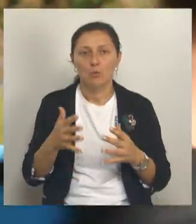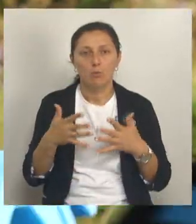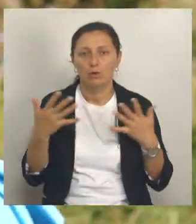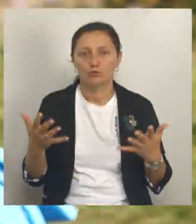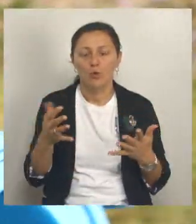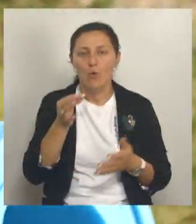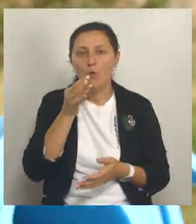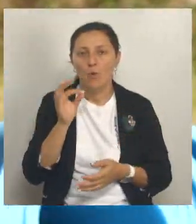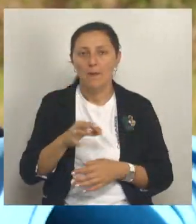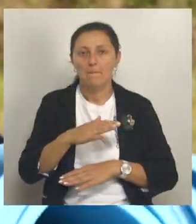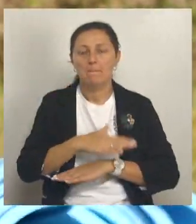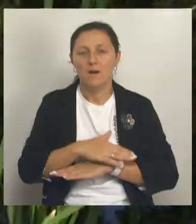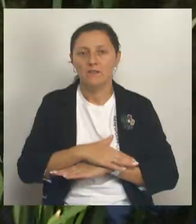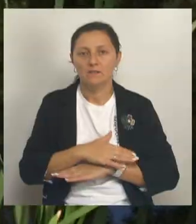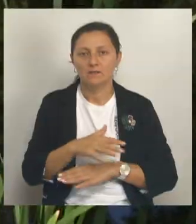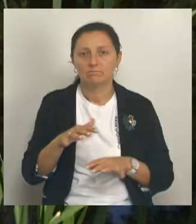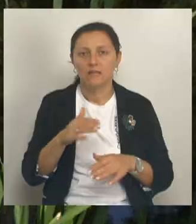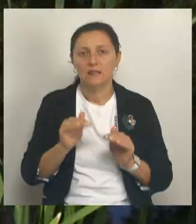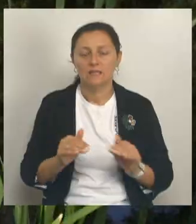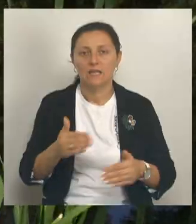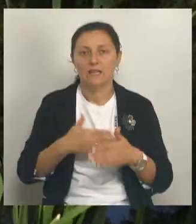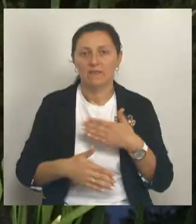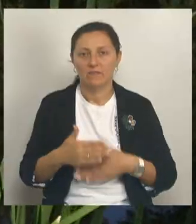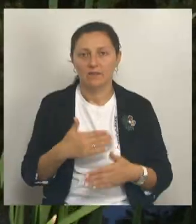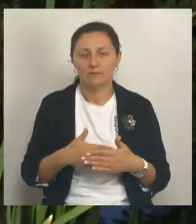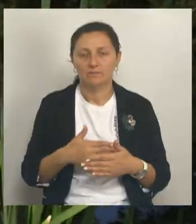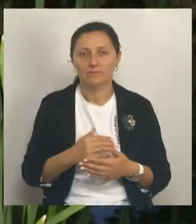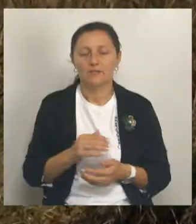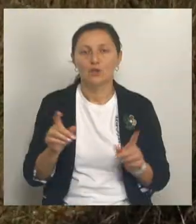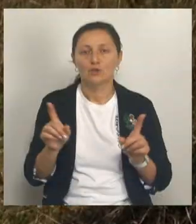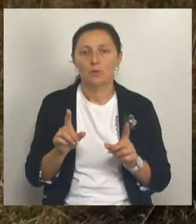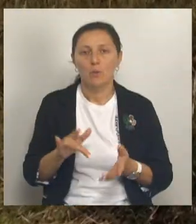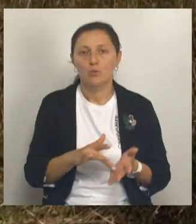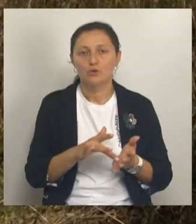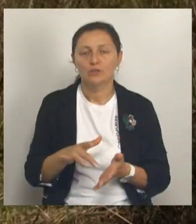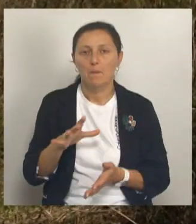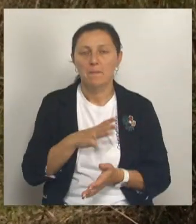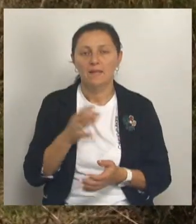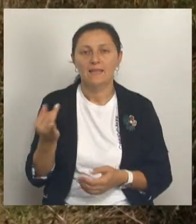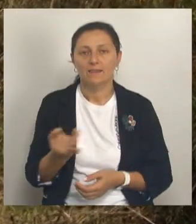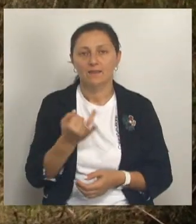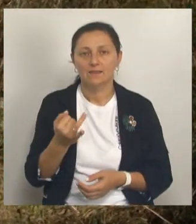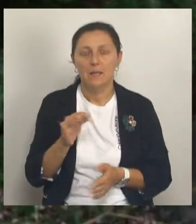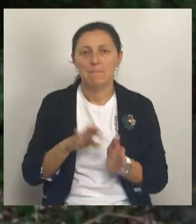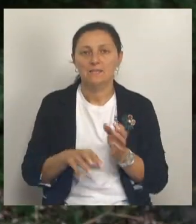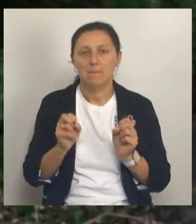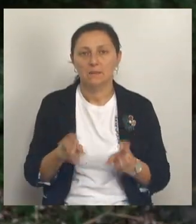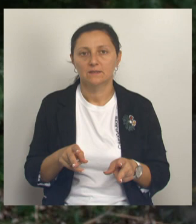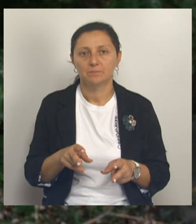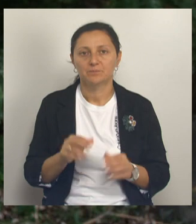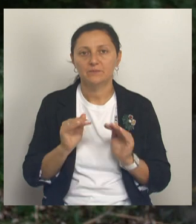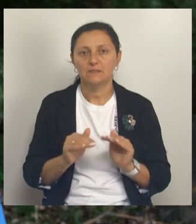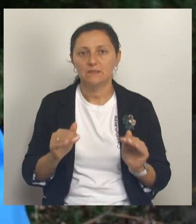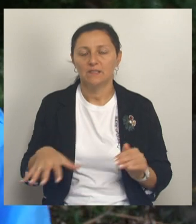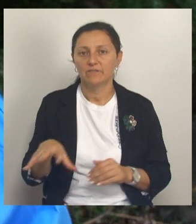коррекции поведения особенных деток, предусмотрела все нюансы. Чтобы путешествие было увлекательным и безопасным. Детки